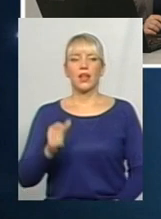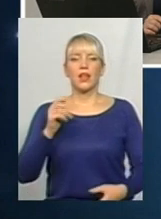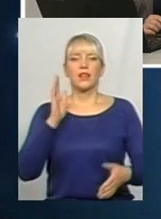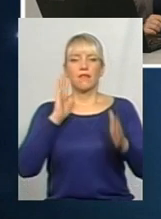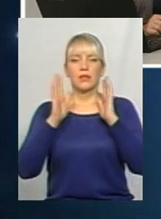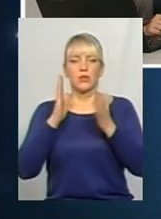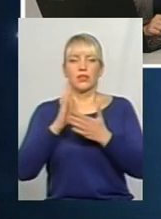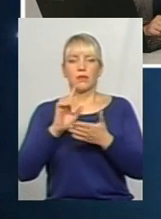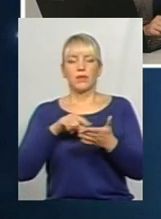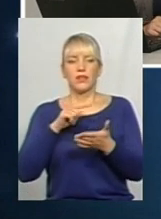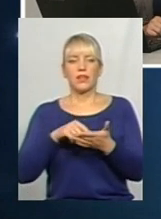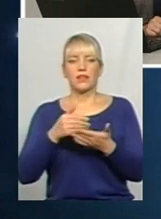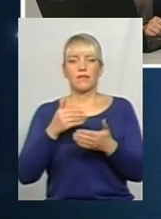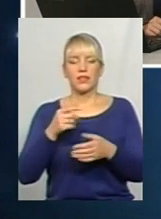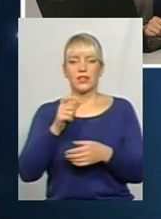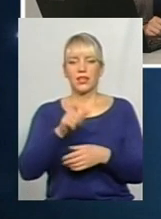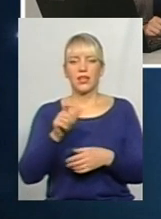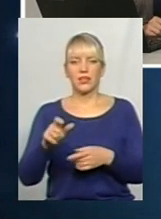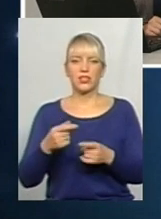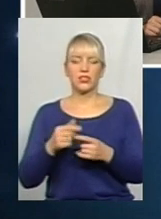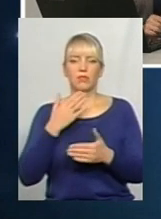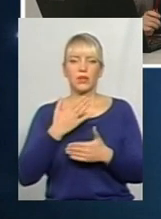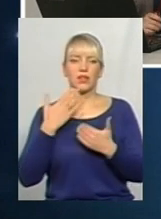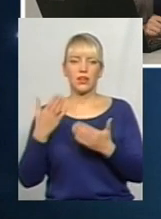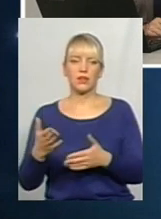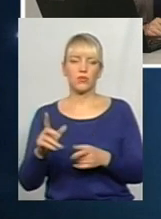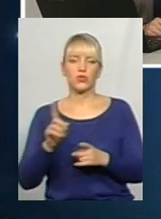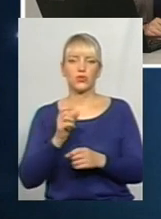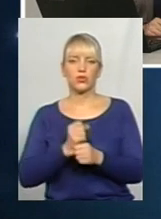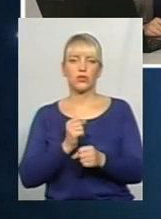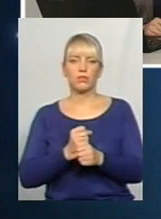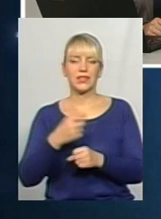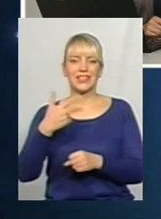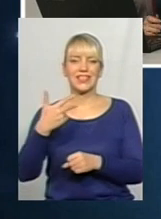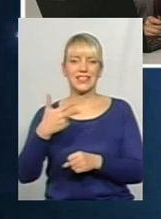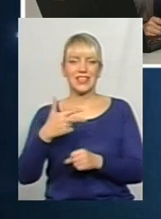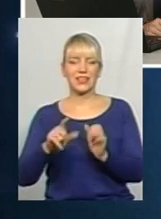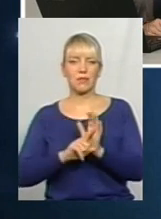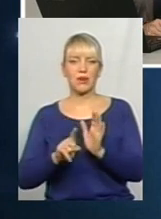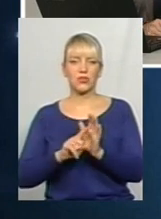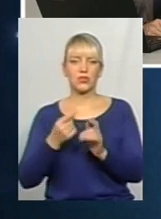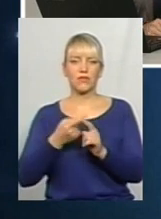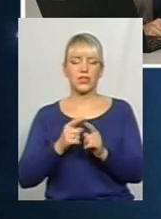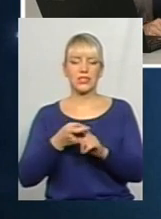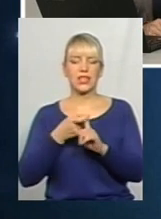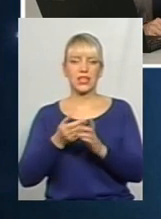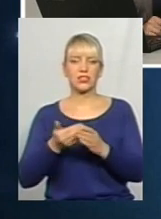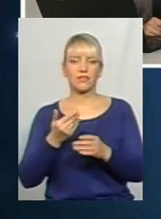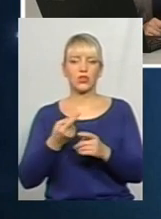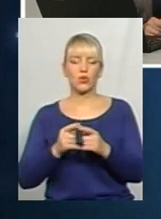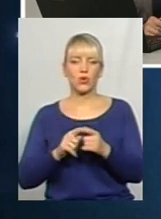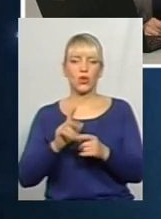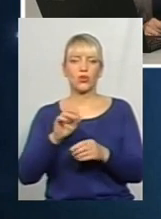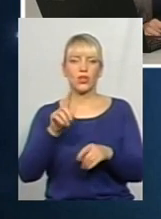глядачів. Пані Катерина питає, що робити з 30 маршрутом. Вони від нього залежать, але він так рідко